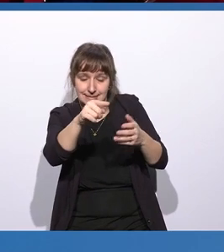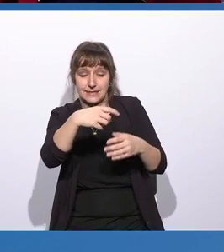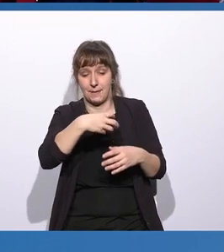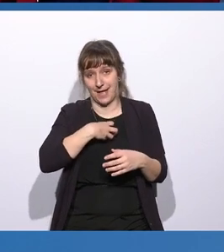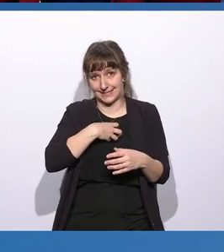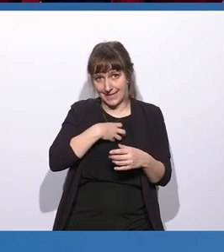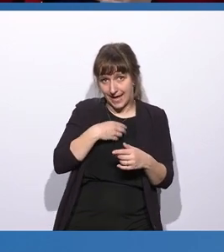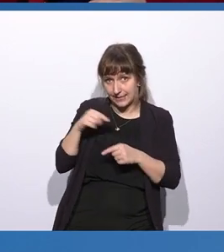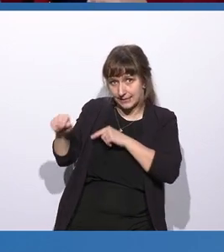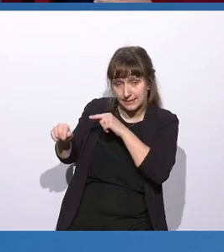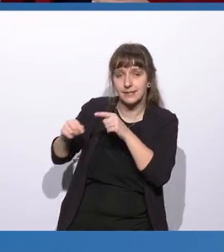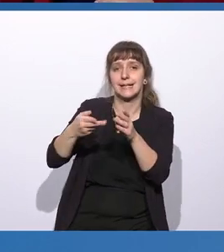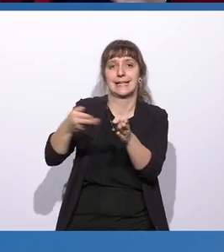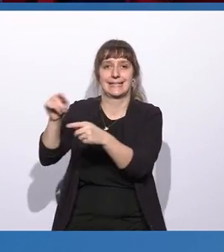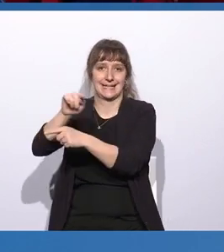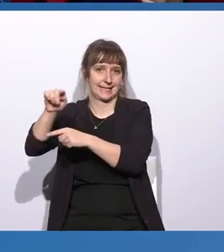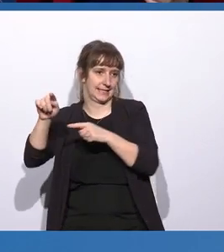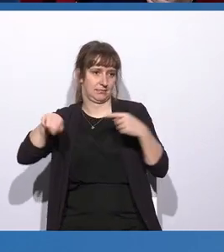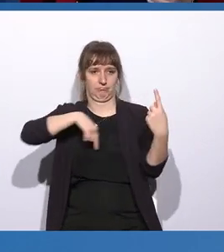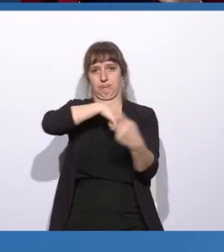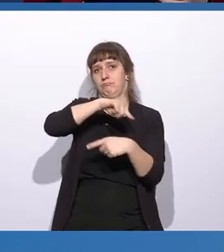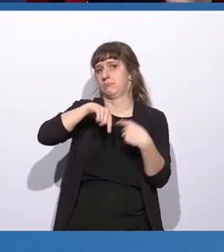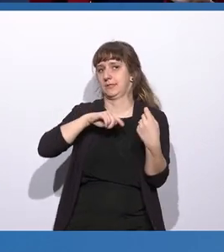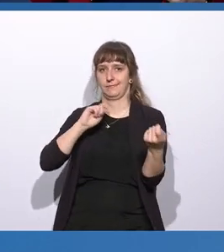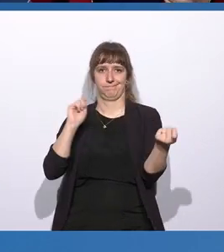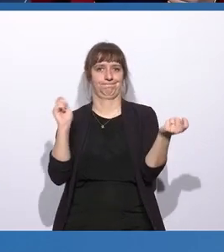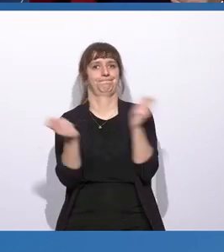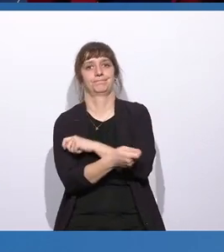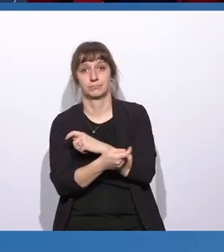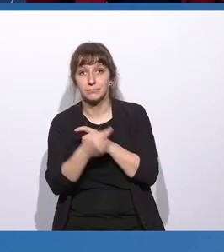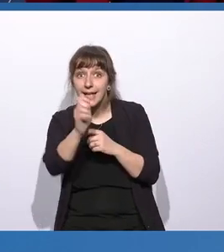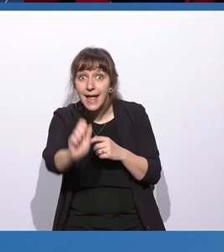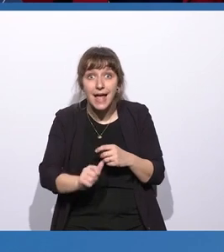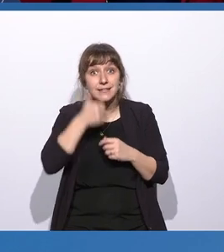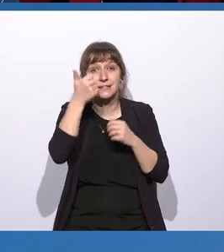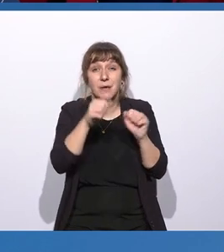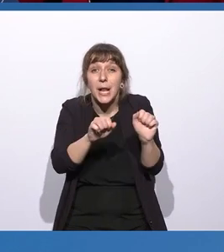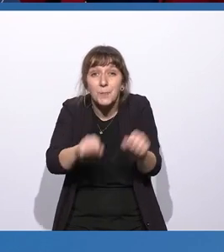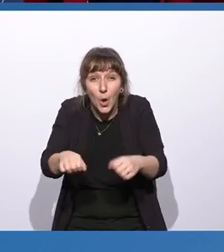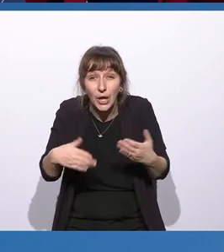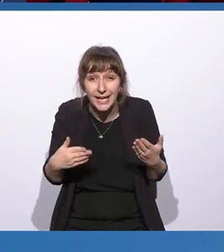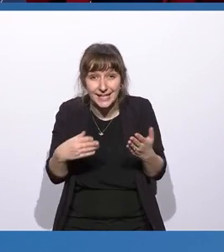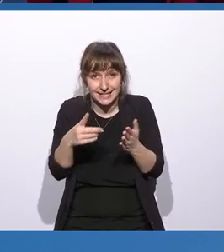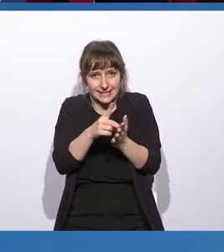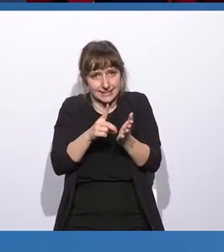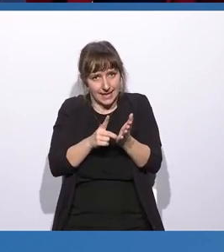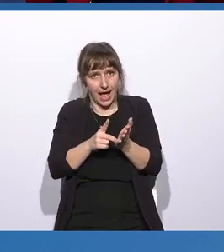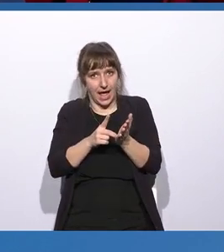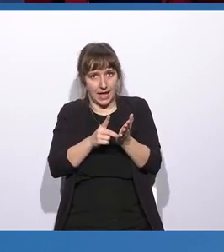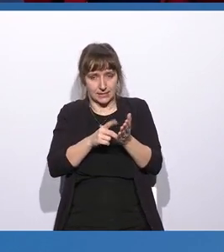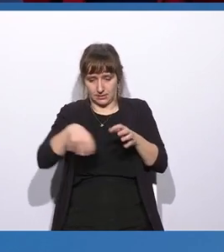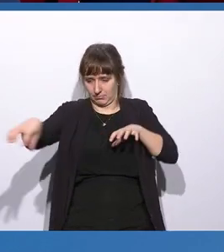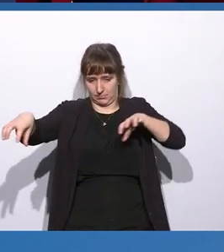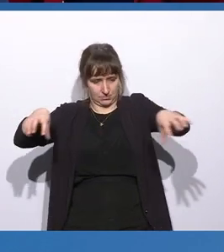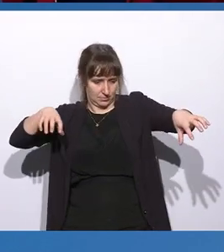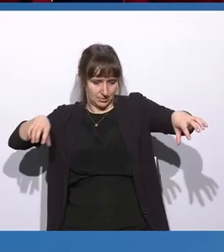Kliniken enorm verändern. Denn zum ersten Mal können wir Daten selber zusammenführen an einem sicheren